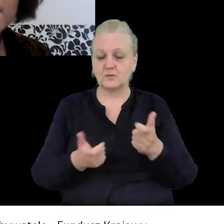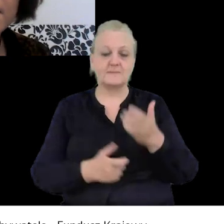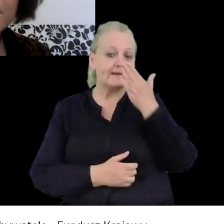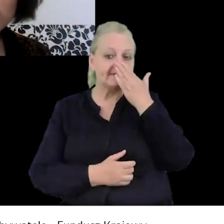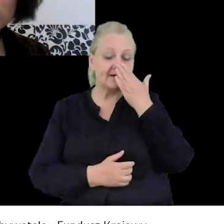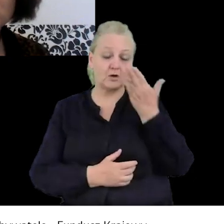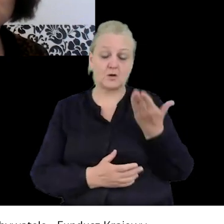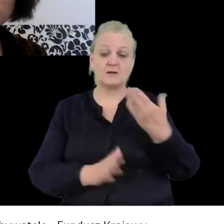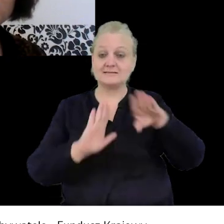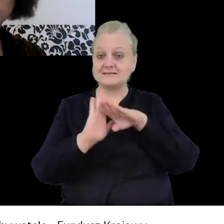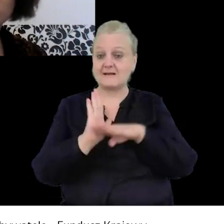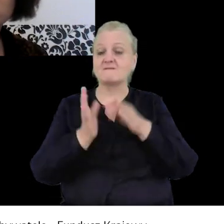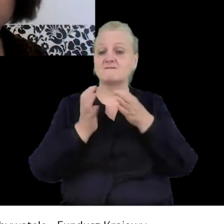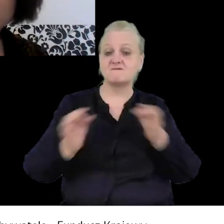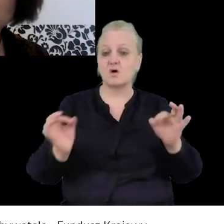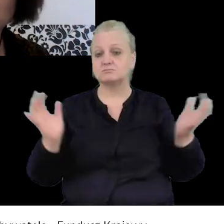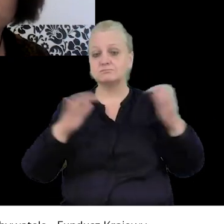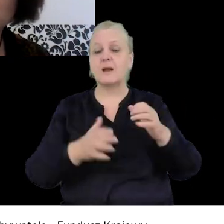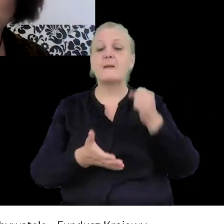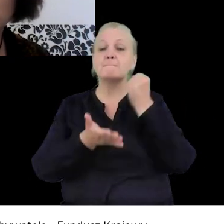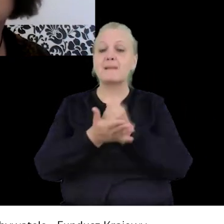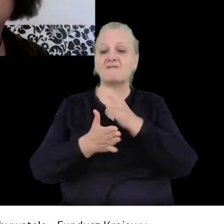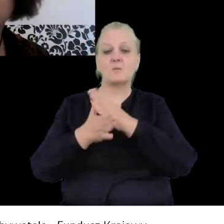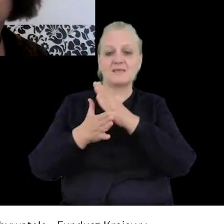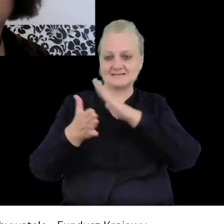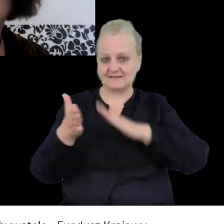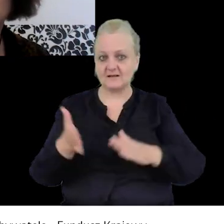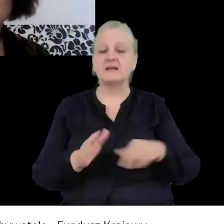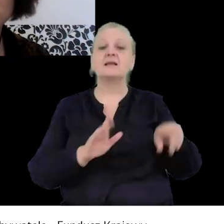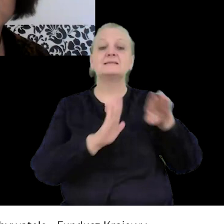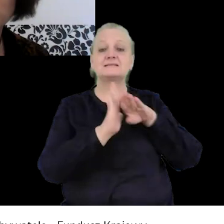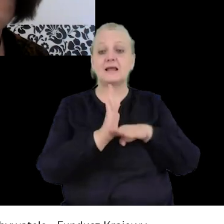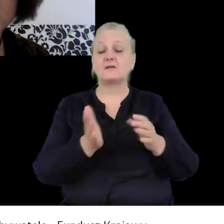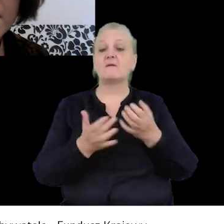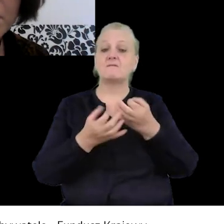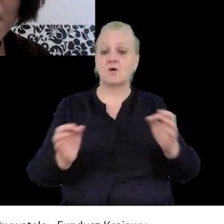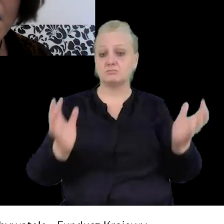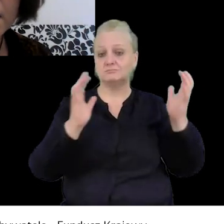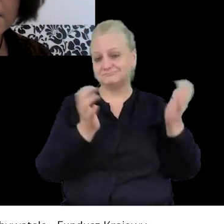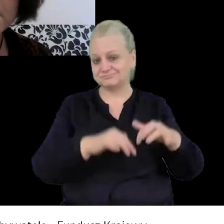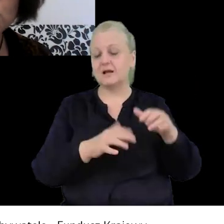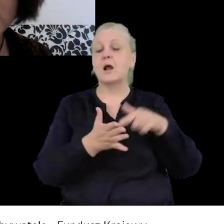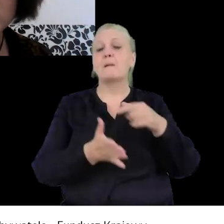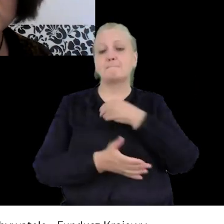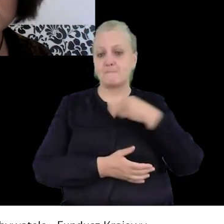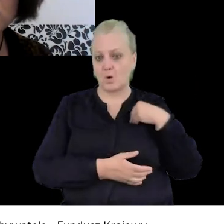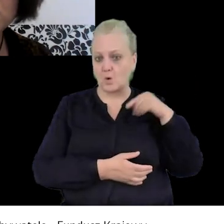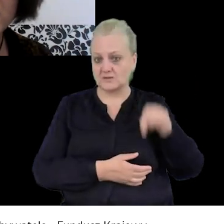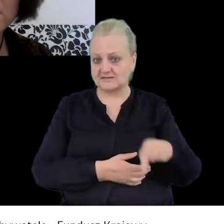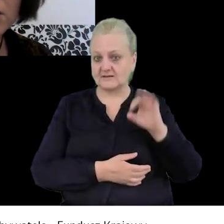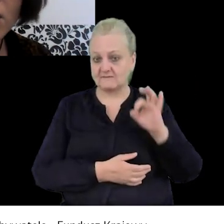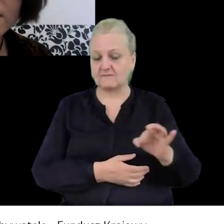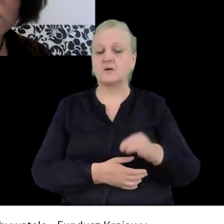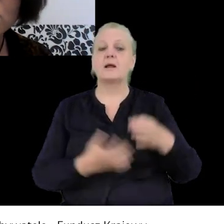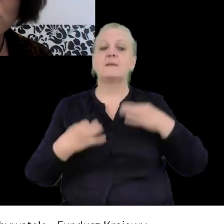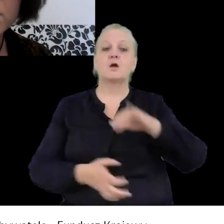standardy wolności zgromadzeń w prawie międzynarodowym oraz standardy wolności zgromadzeń w Polsce. I tutaj będzie mówić